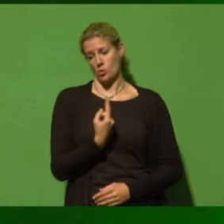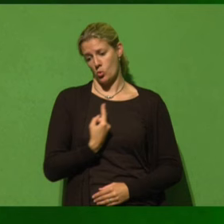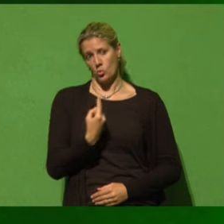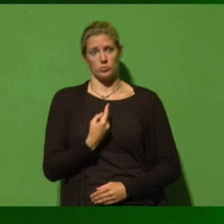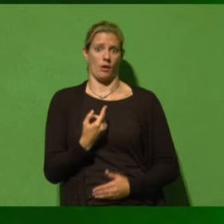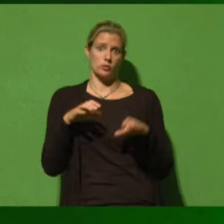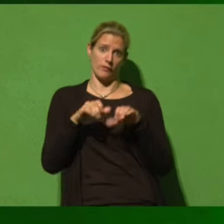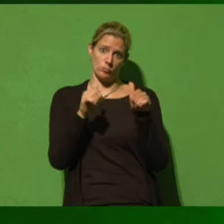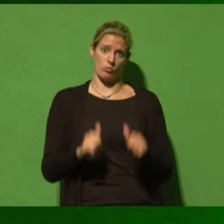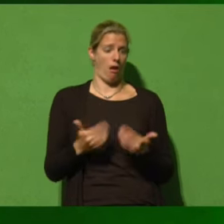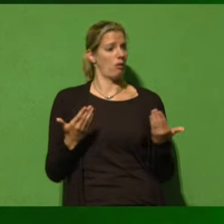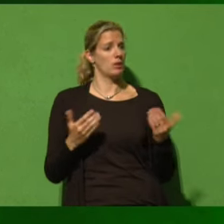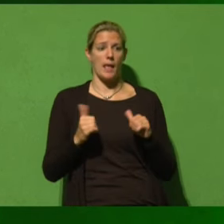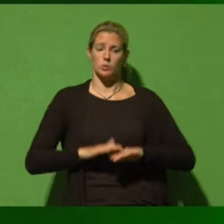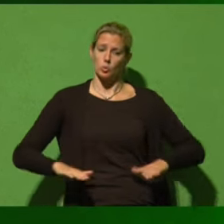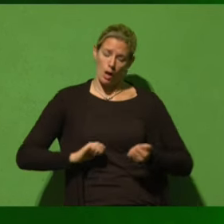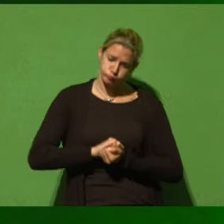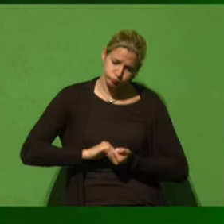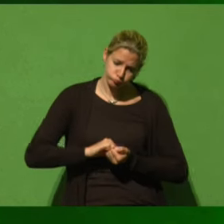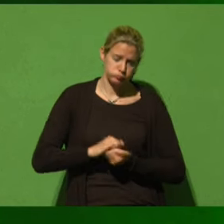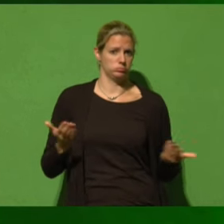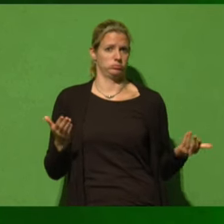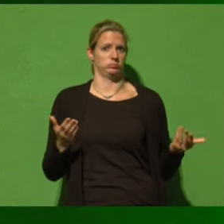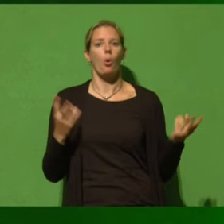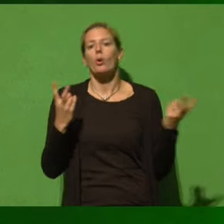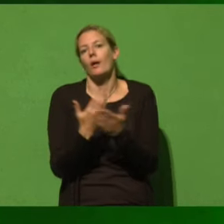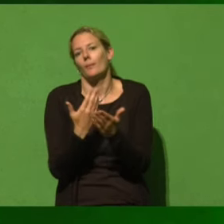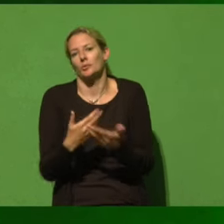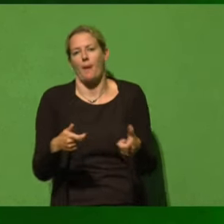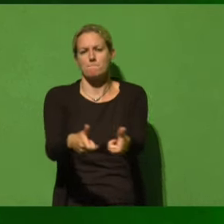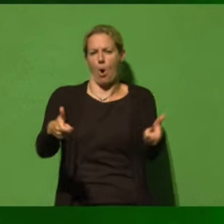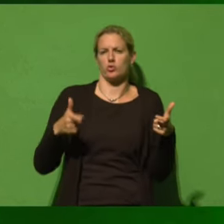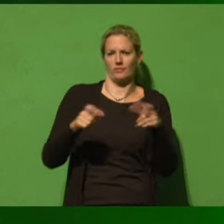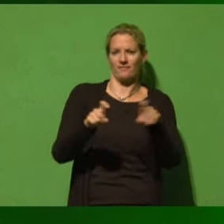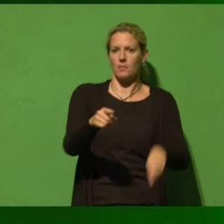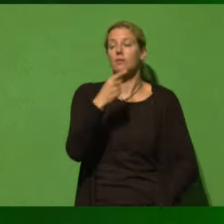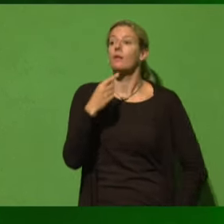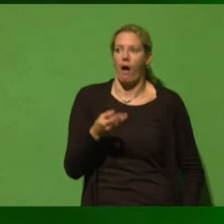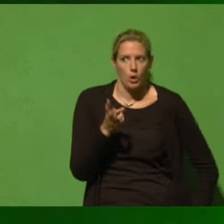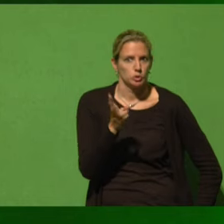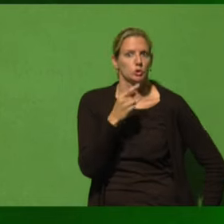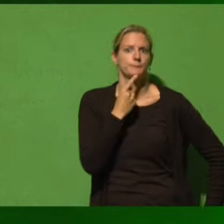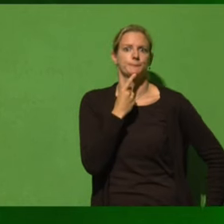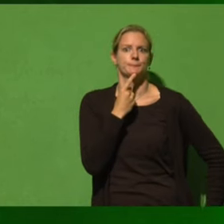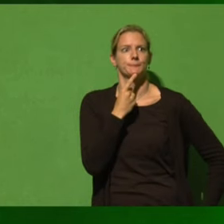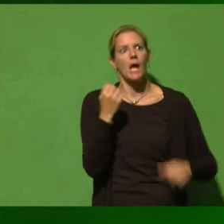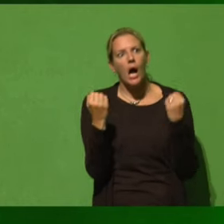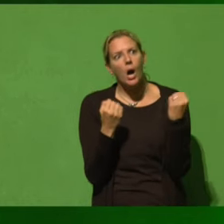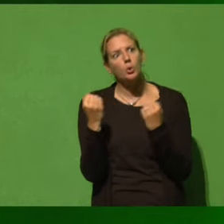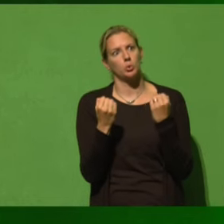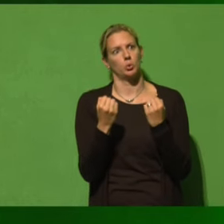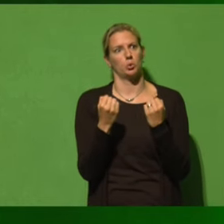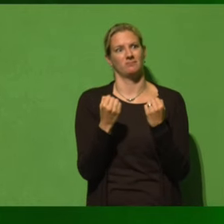unsere Lebensgrundlagen. Oder sagt plötzlich Porsche, ihr habt recht, Autos, die 30, 40 Liter